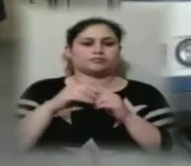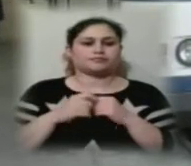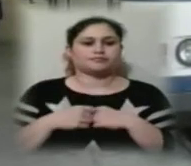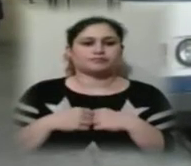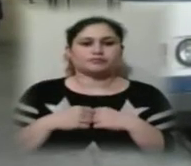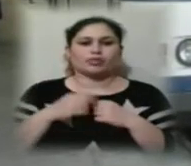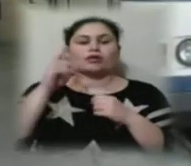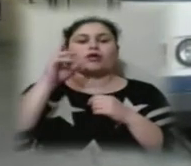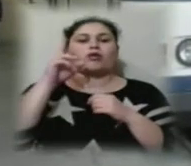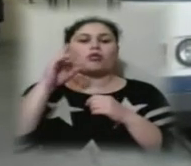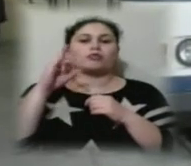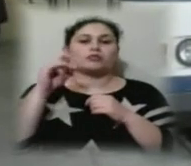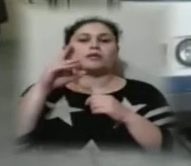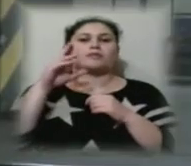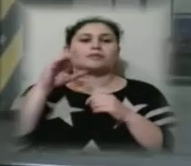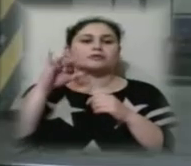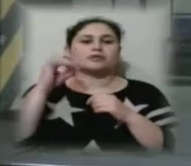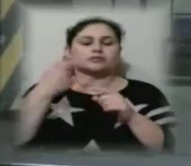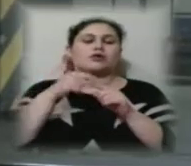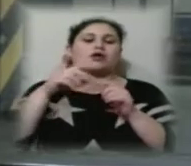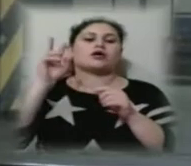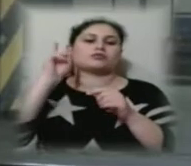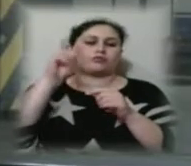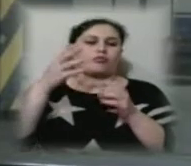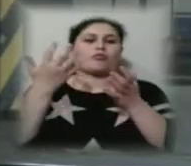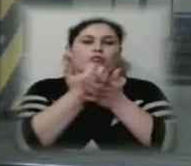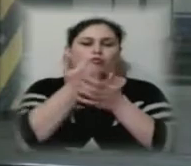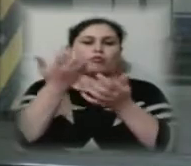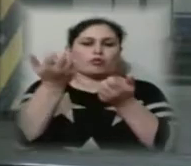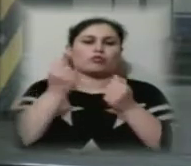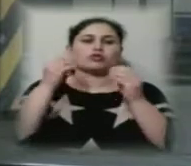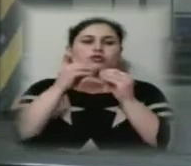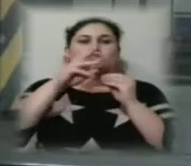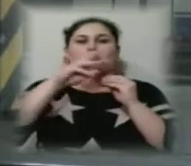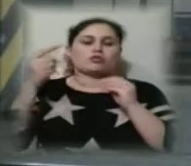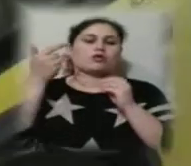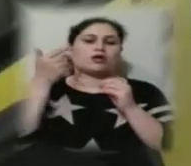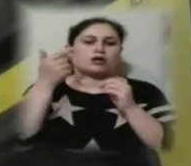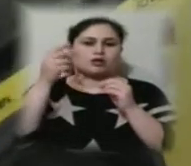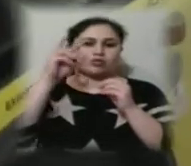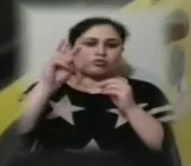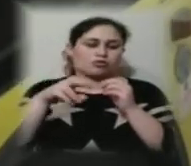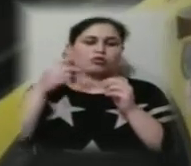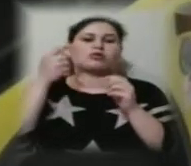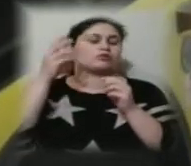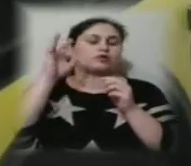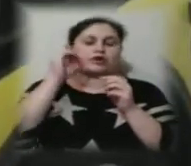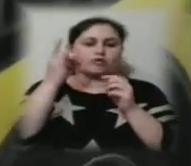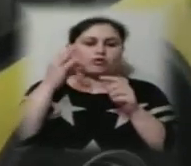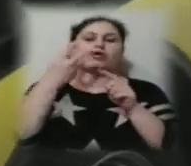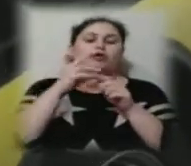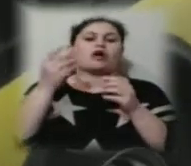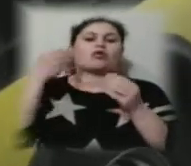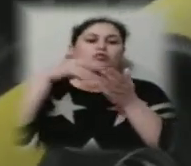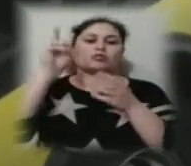підприємство «Херсон Електр Транс» отримає 10 мільйонів євро та півтора мільйона гранту на закупівлю 50 тролейбусів, говорить директор